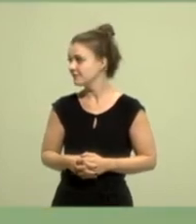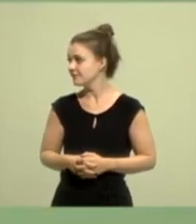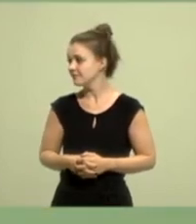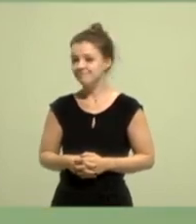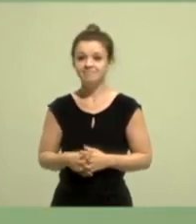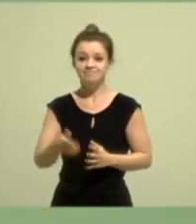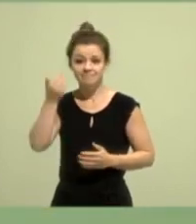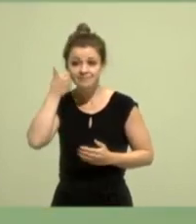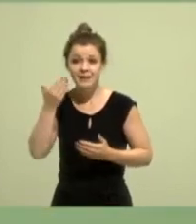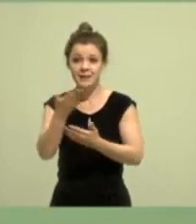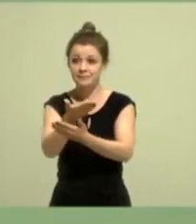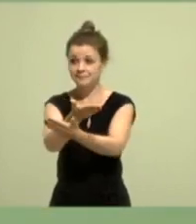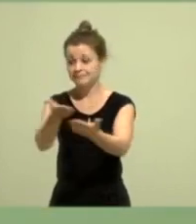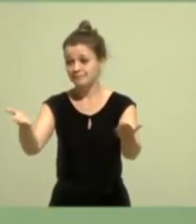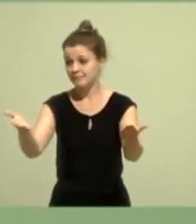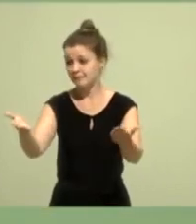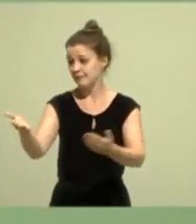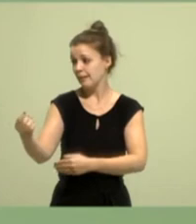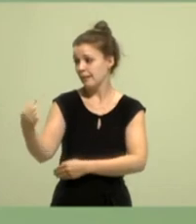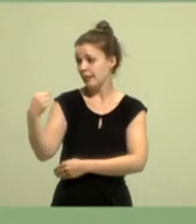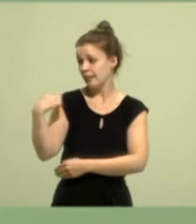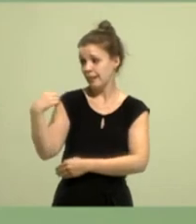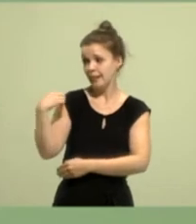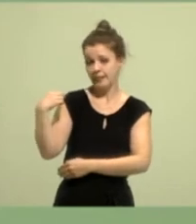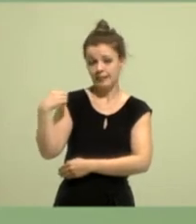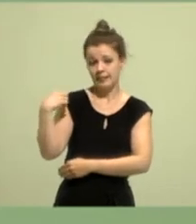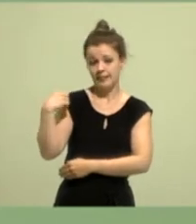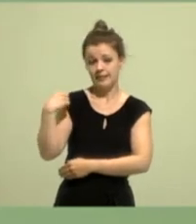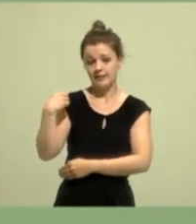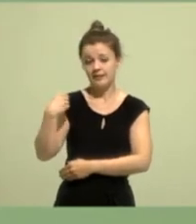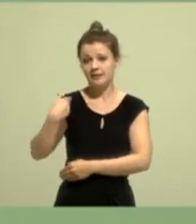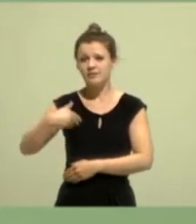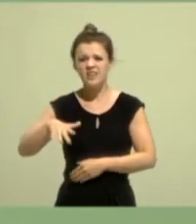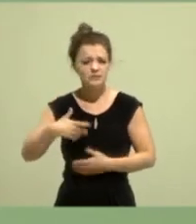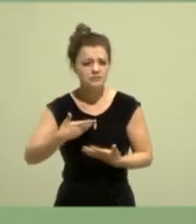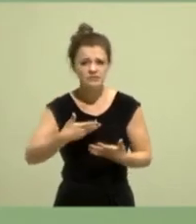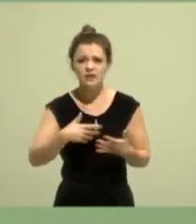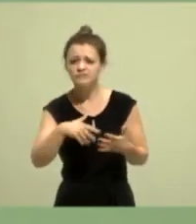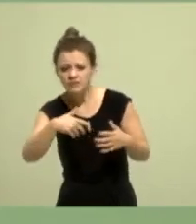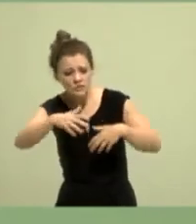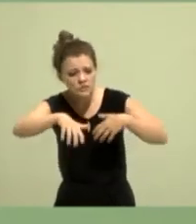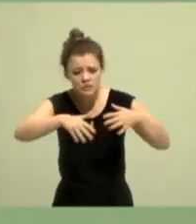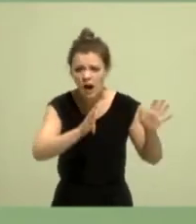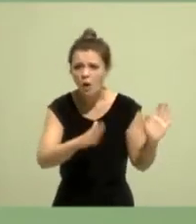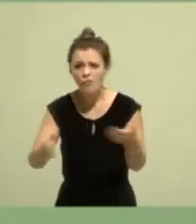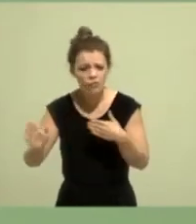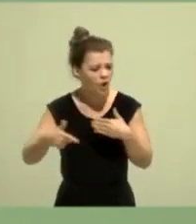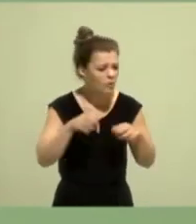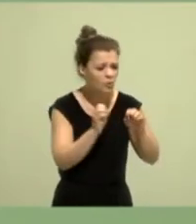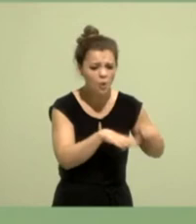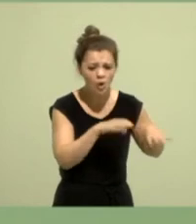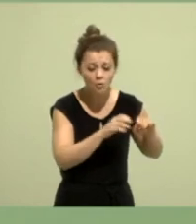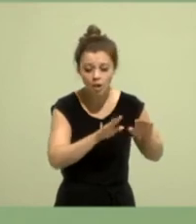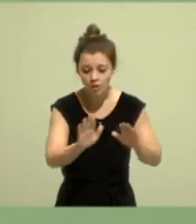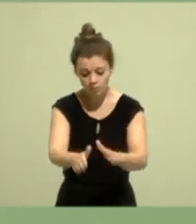Ihr Lieben, vor kurzem habe ich ausgemistet und mir ist mein altes Physikheft in die Hände gefallen. Und da ist eine